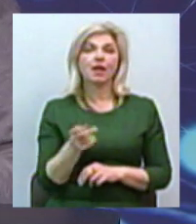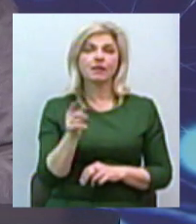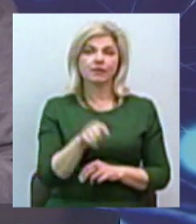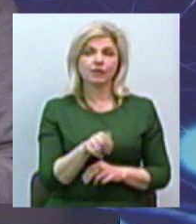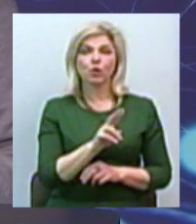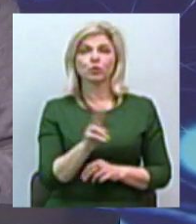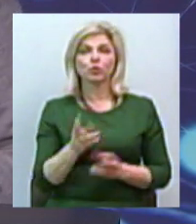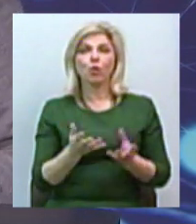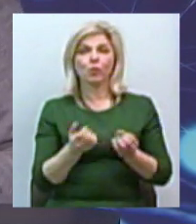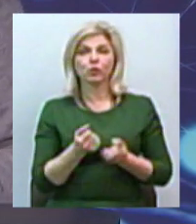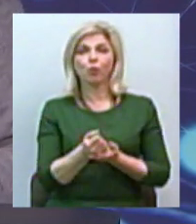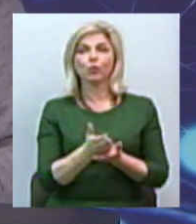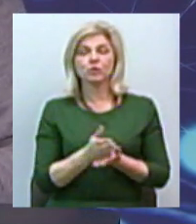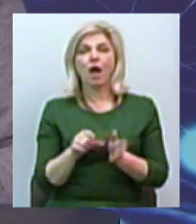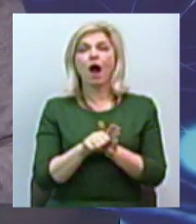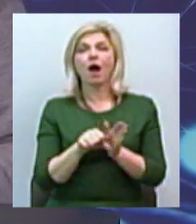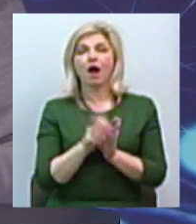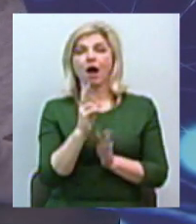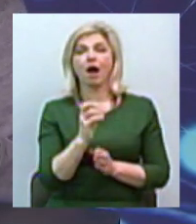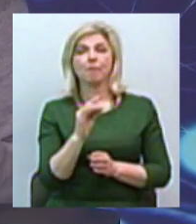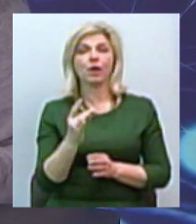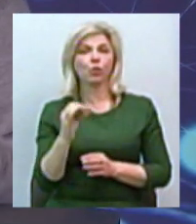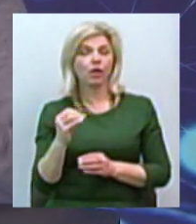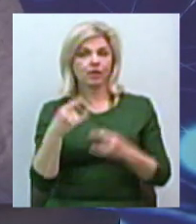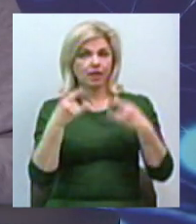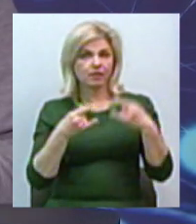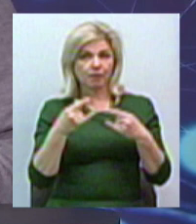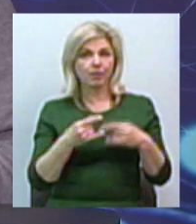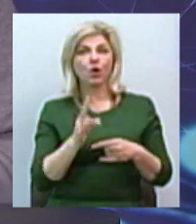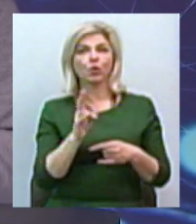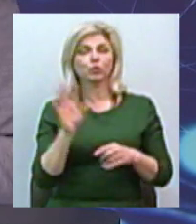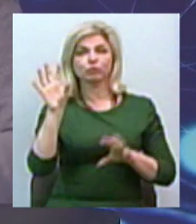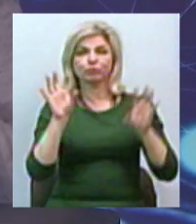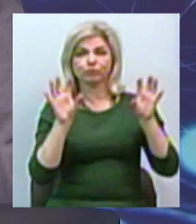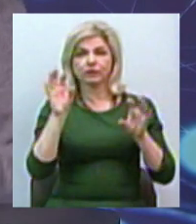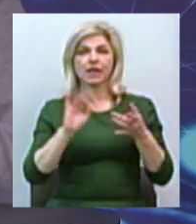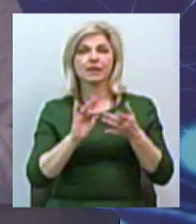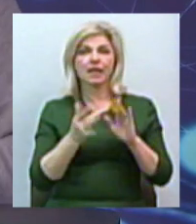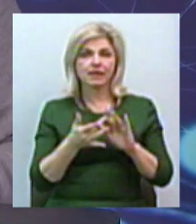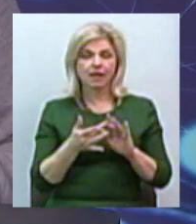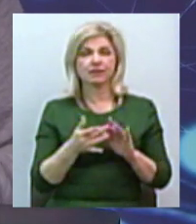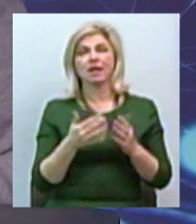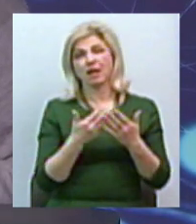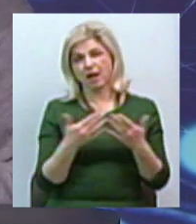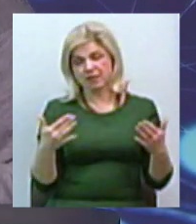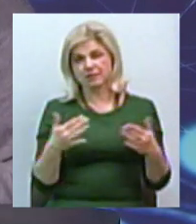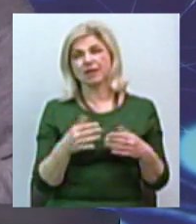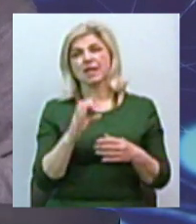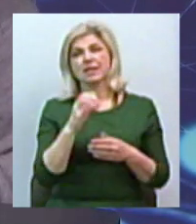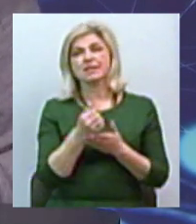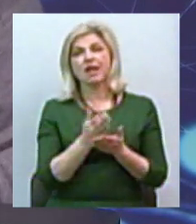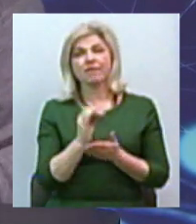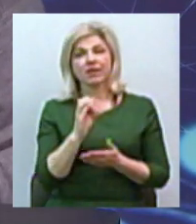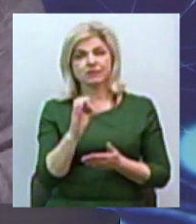отримує послуги кабельного телебачення, для тих, хто бере сигнал з інтернету, IPTV, ОТТ, це вже неможливо, які сервіси.